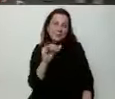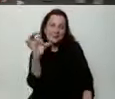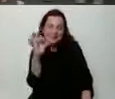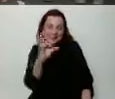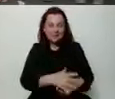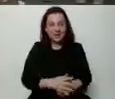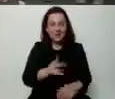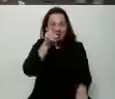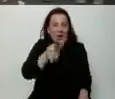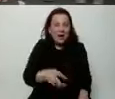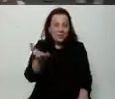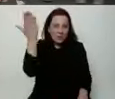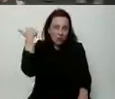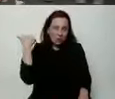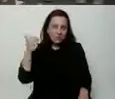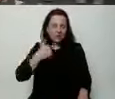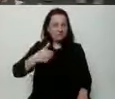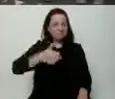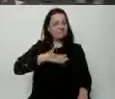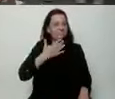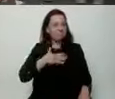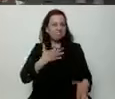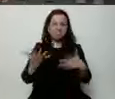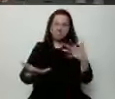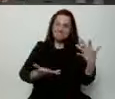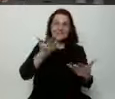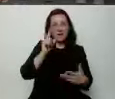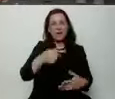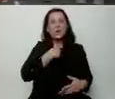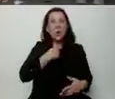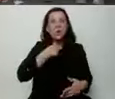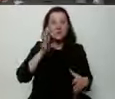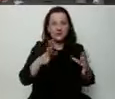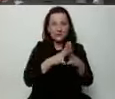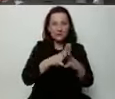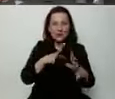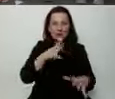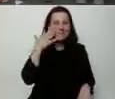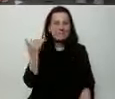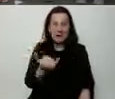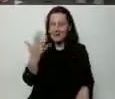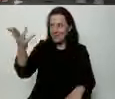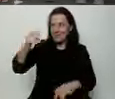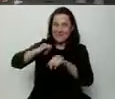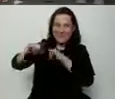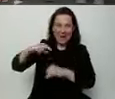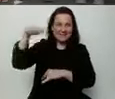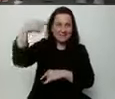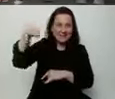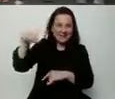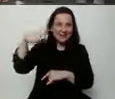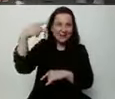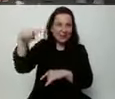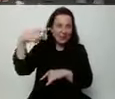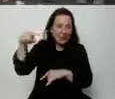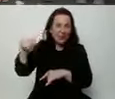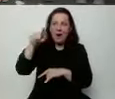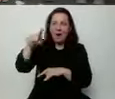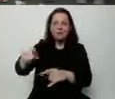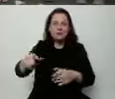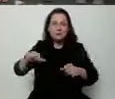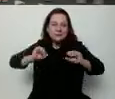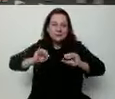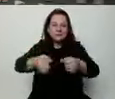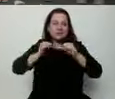wydawało się, że będziemy mieli głosowanie 10 maja, bo przecież ta władza i prezydent Andrzej Duda parli do tego, żeby